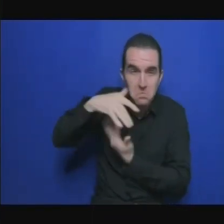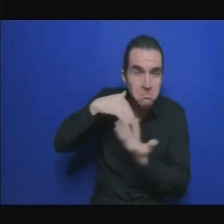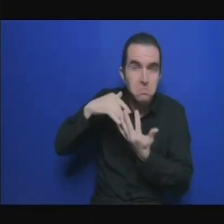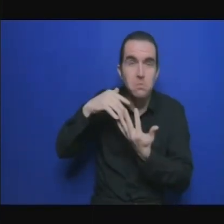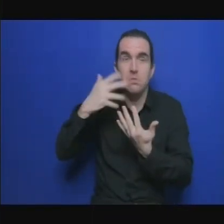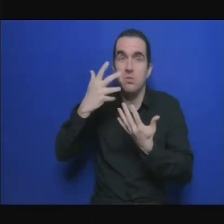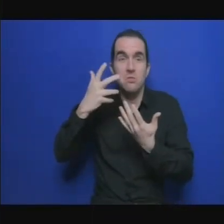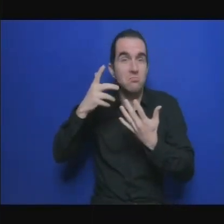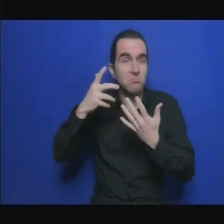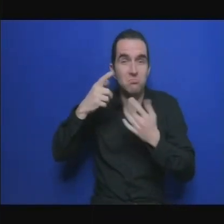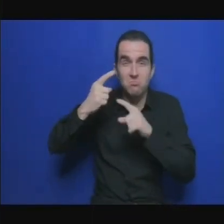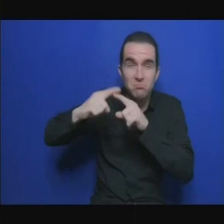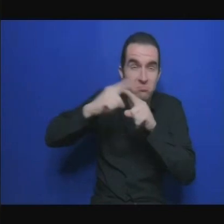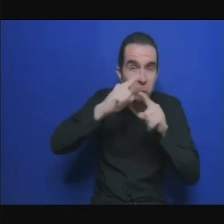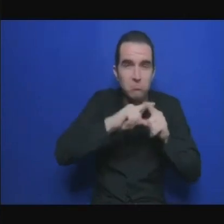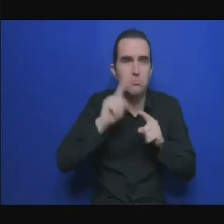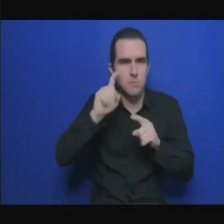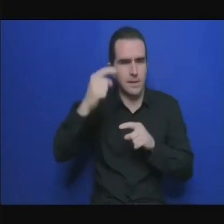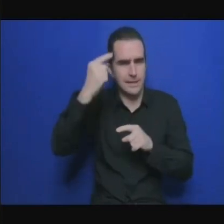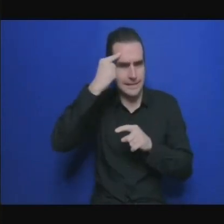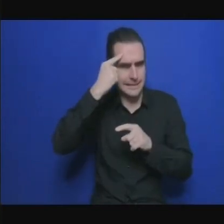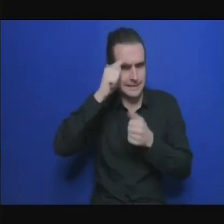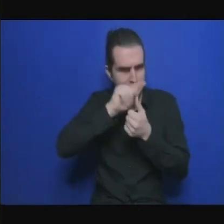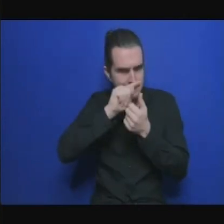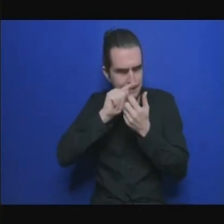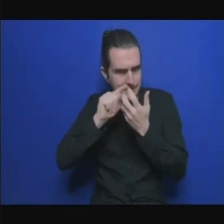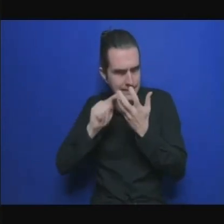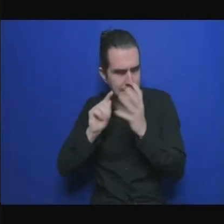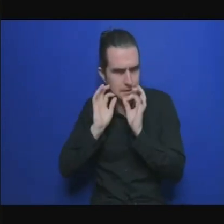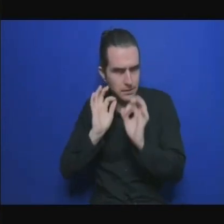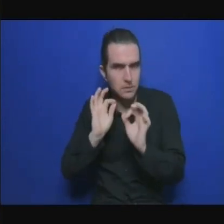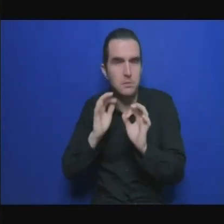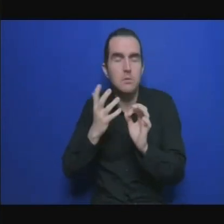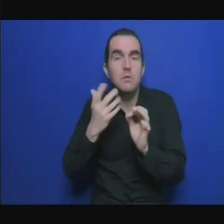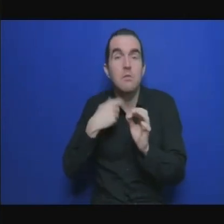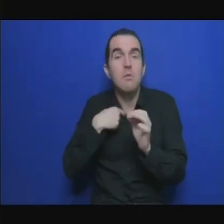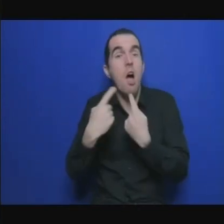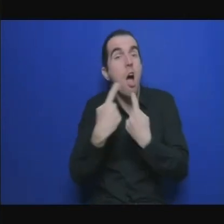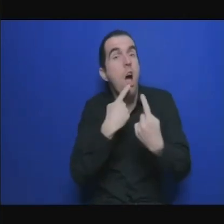le secteur public et le secteur privé